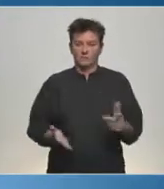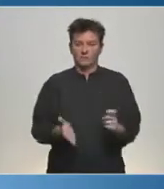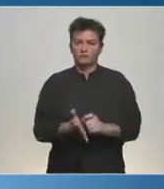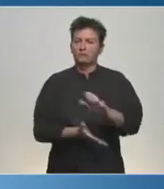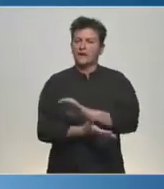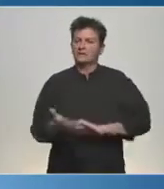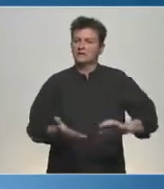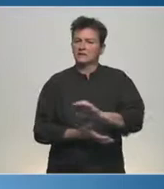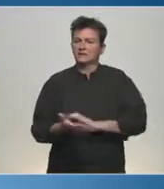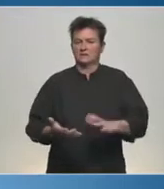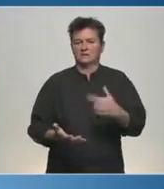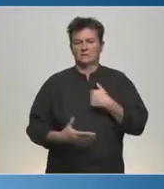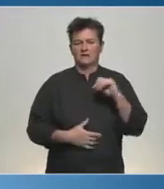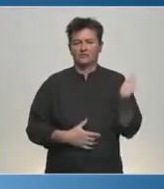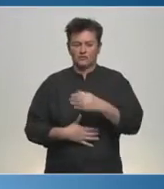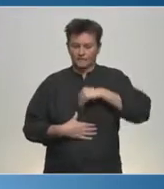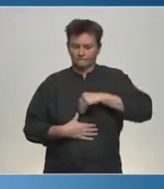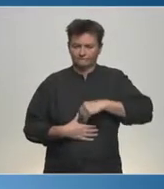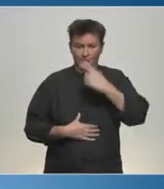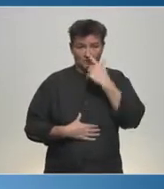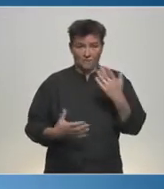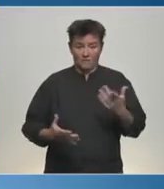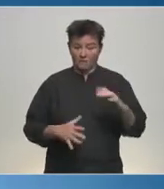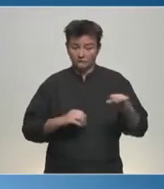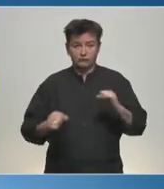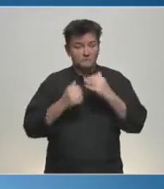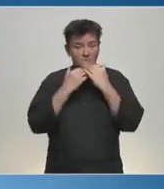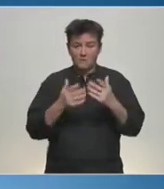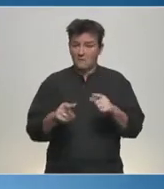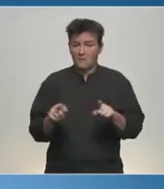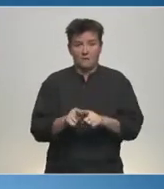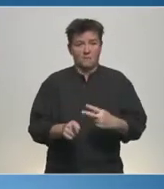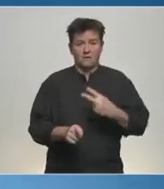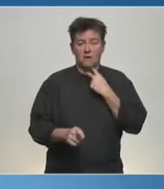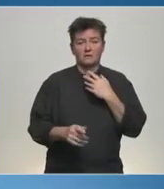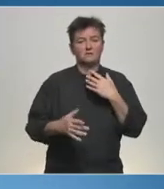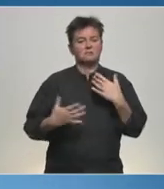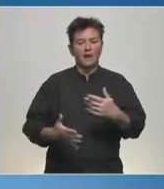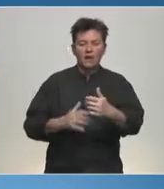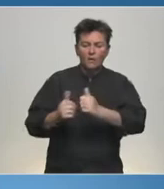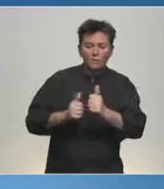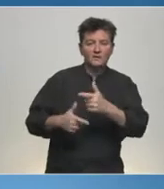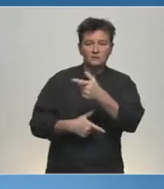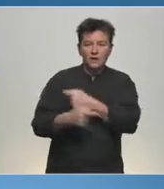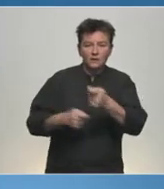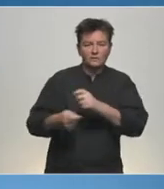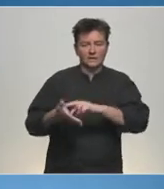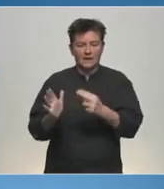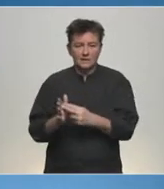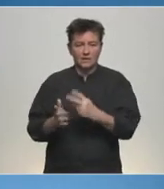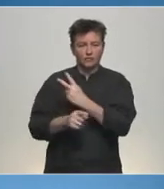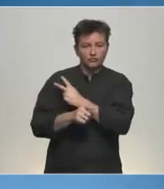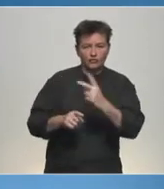Nous vivons une période de crise, avec le sentiment inquiétant de ne plus pouvoir agir. Dans la compétition économique et